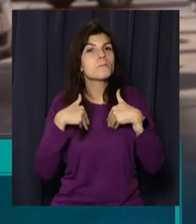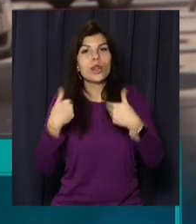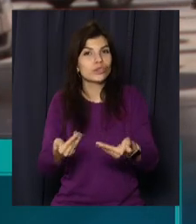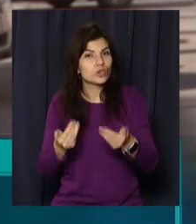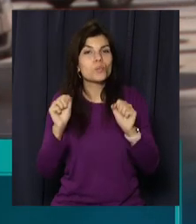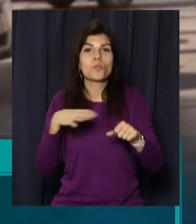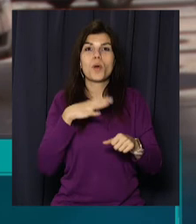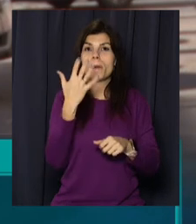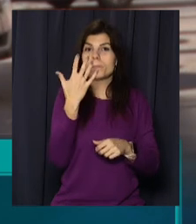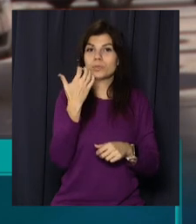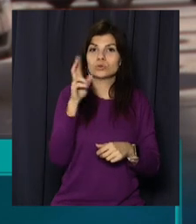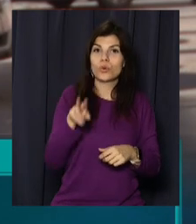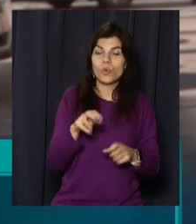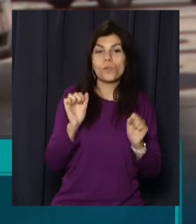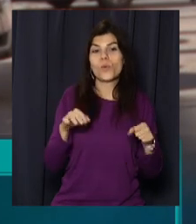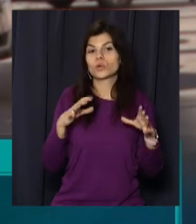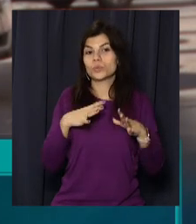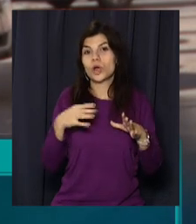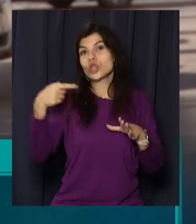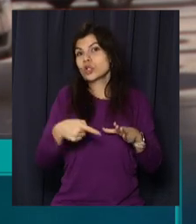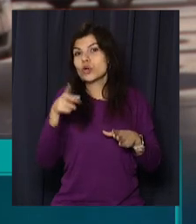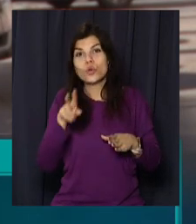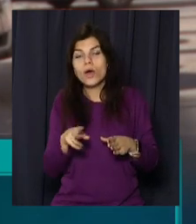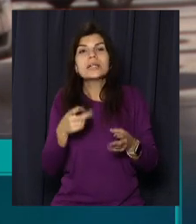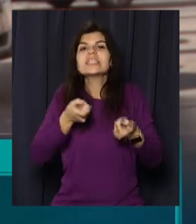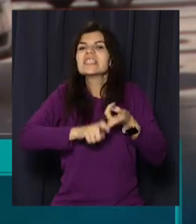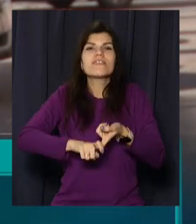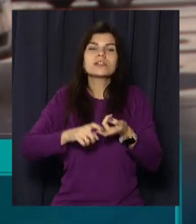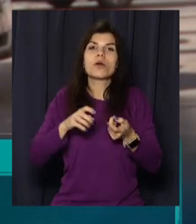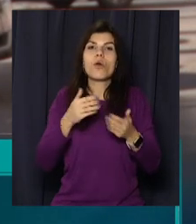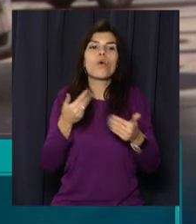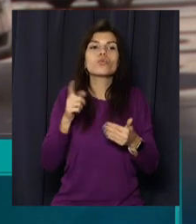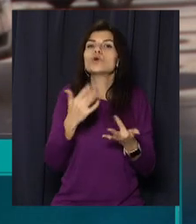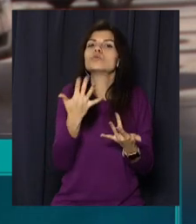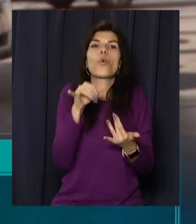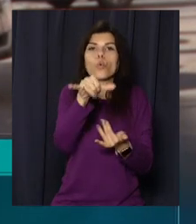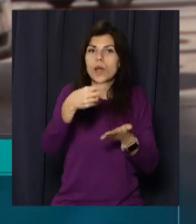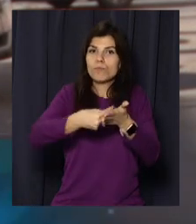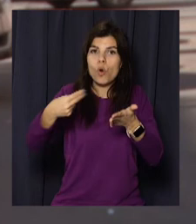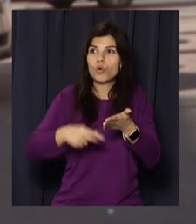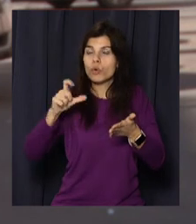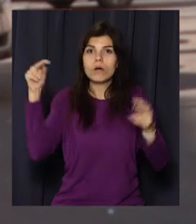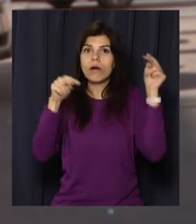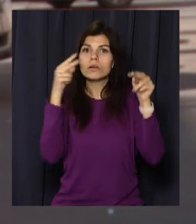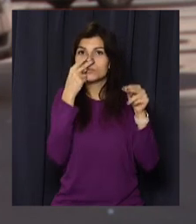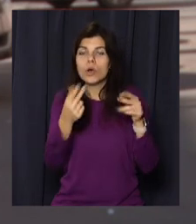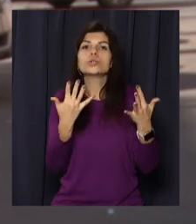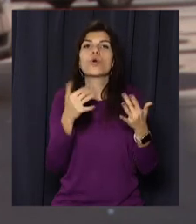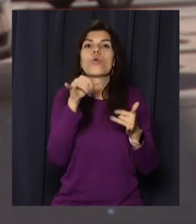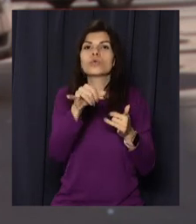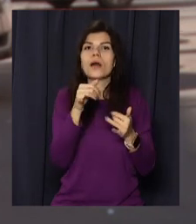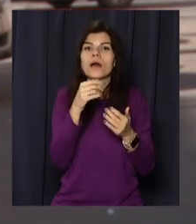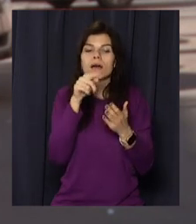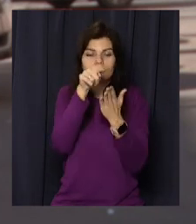продовжувати 500 доларів, некоторі можуть продовжувати тисячу доларів. В залісті від того, скільки у тебе підписників, скільки у тебе просмотров,